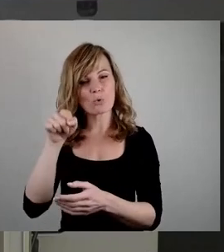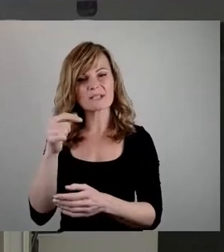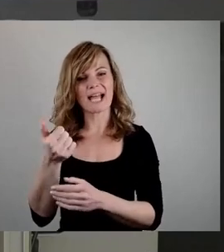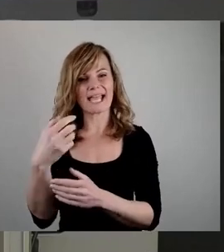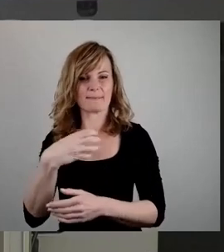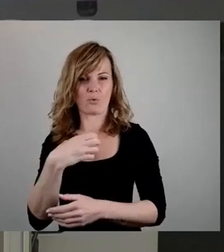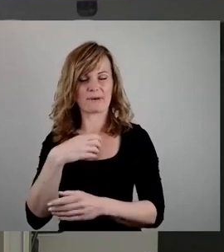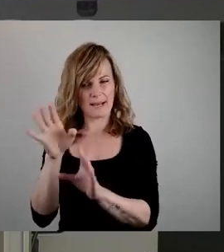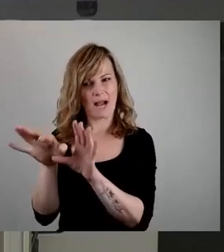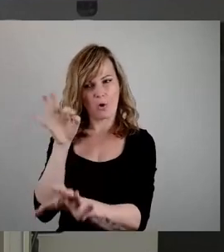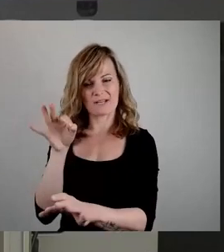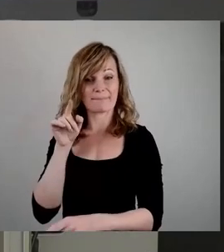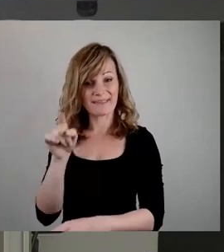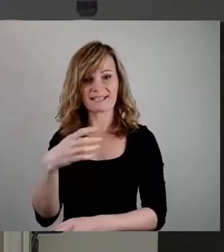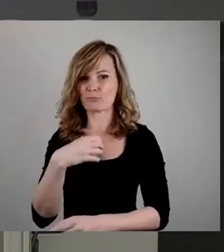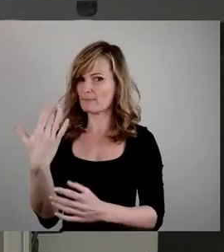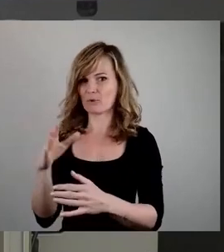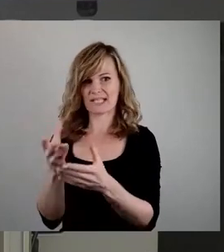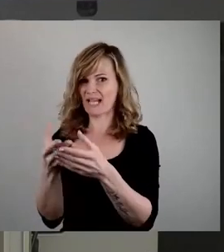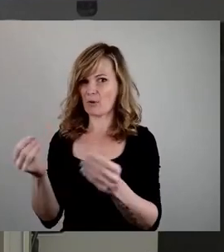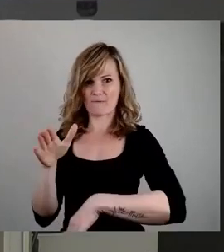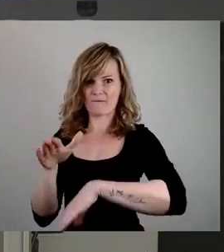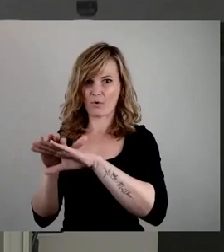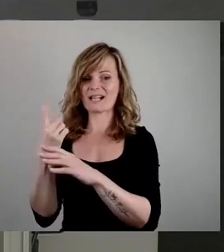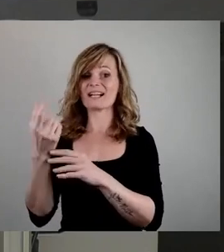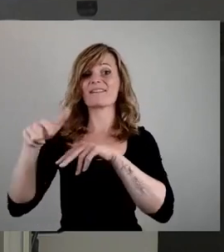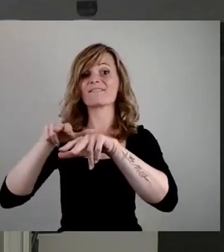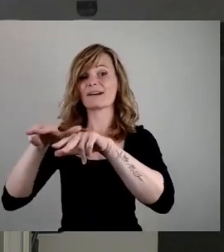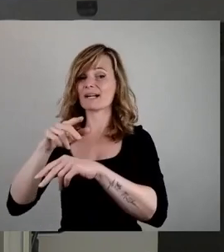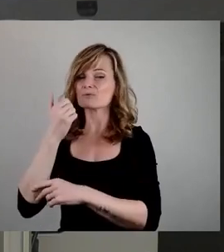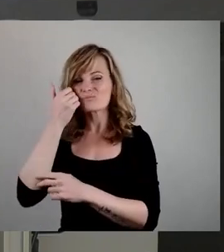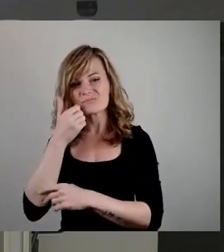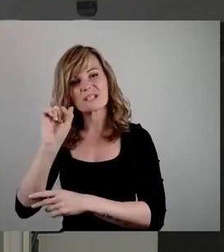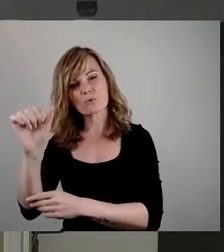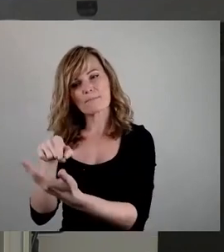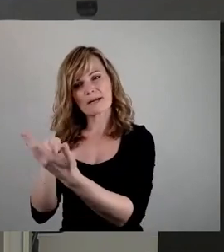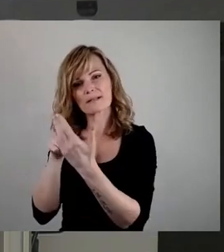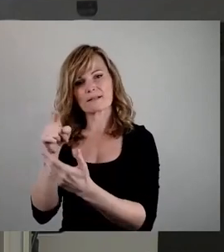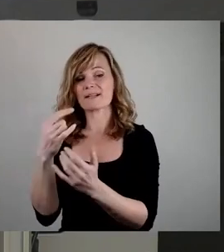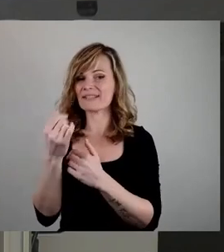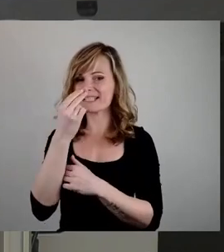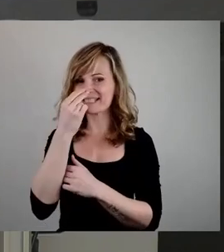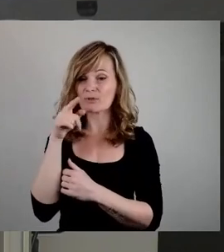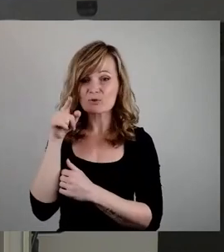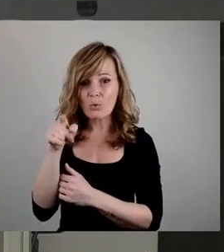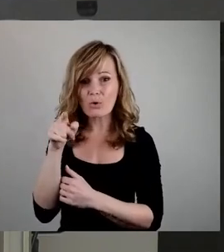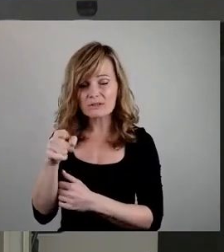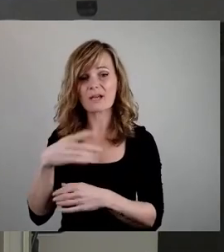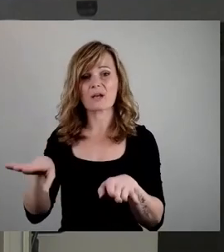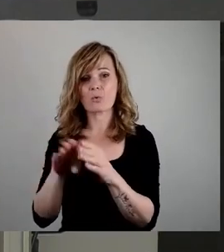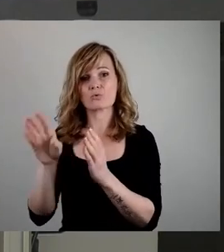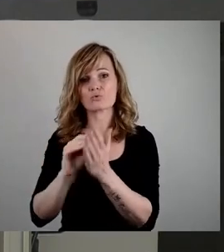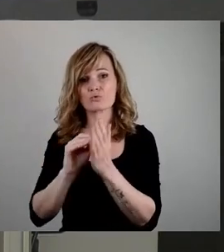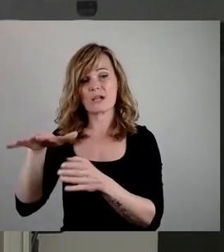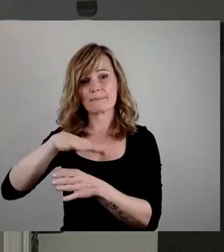gänzlich ausgeräumt werden konnte, dass die Verwaltung bitte noch mal detailliert darlegt, wie im angespannten Grundschulbezirk Altstadt 1